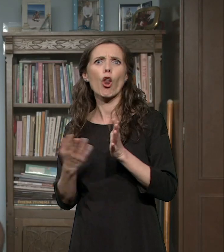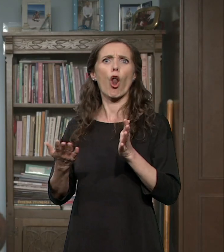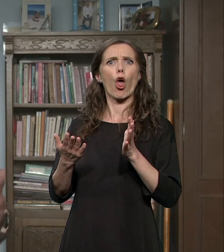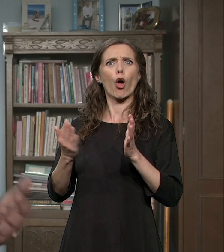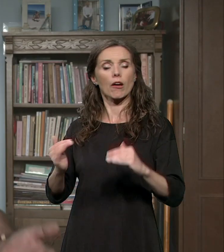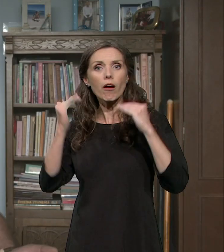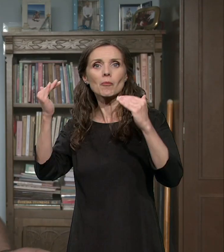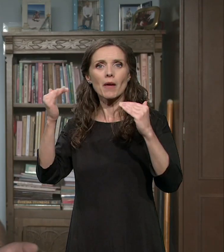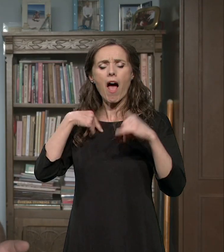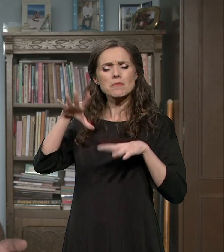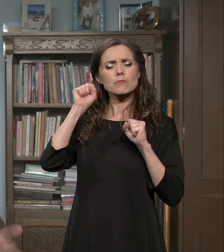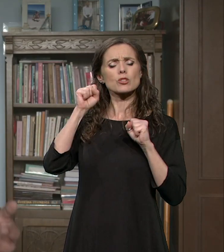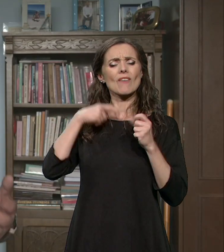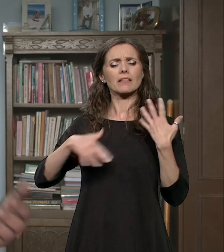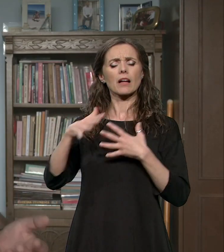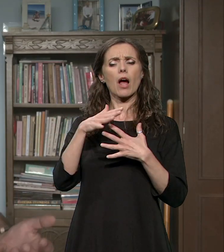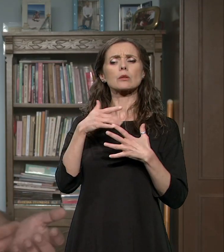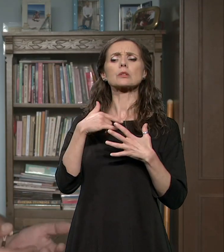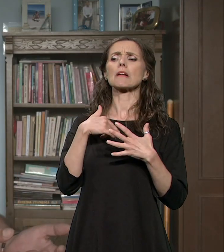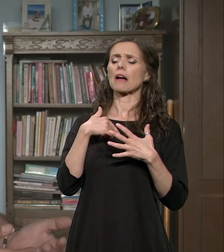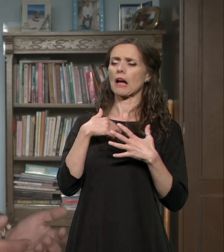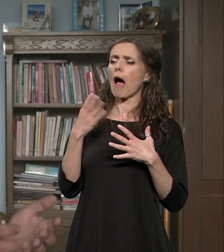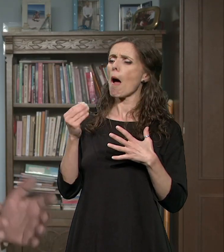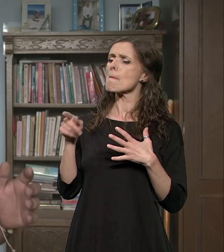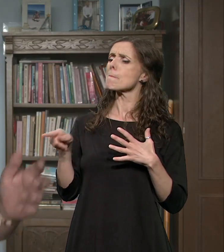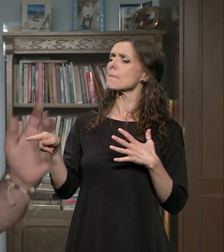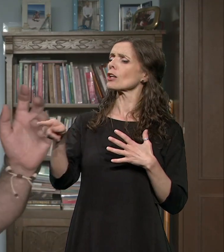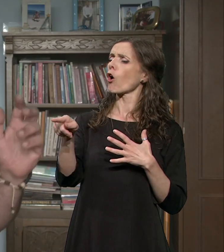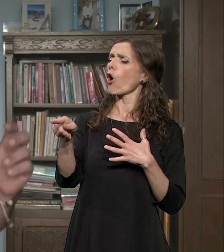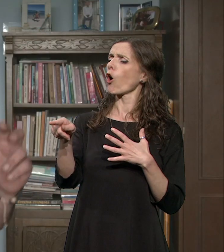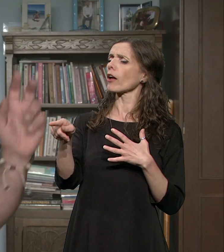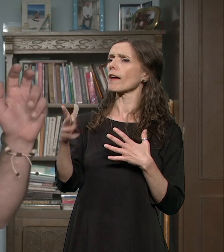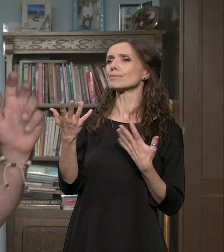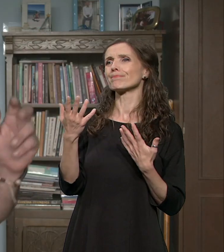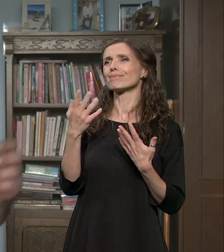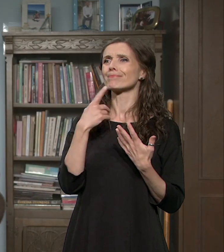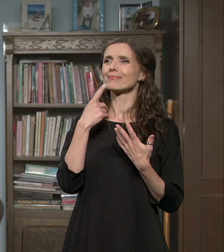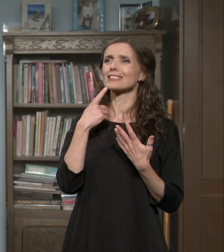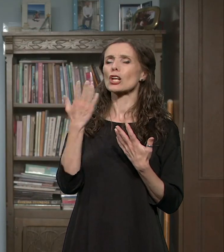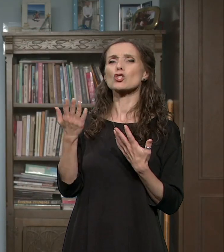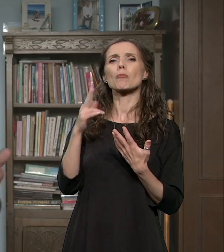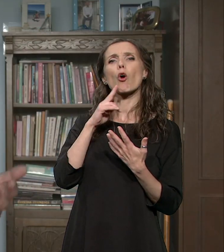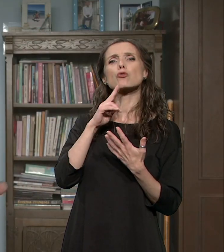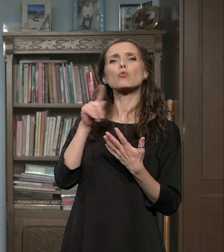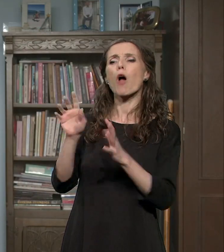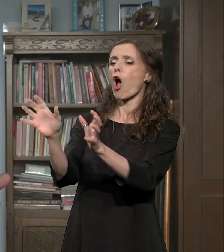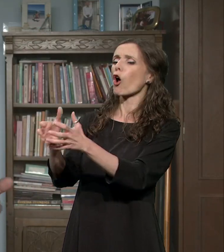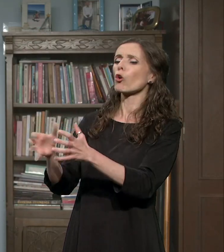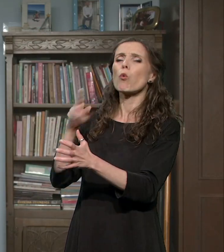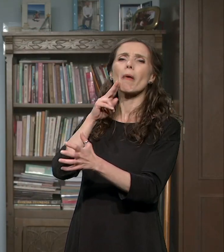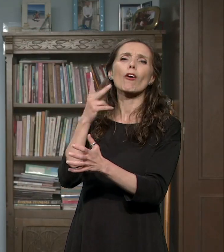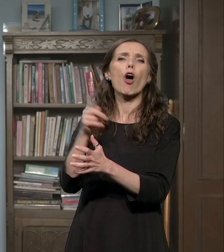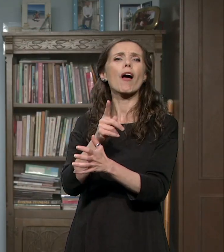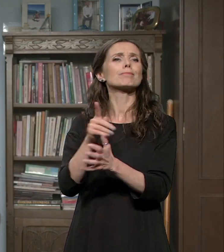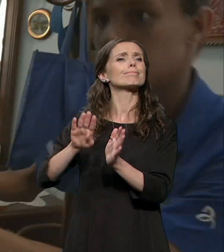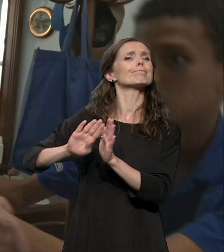kao društvo da smo zapostavili mnogim uslovno, air quotes, marginalne grupe